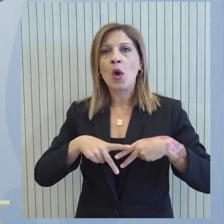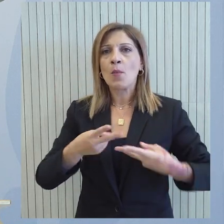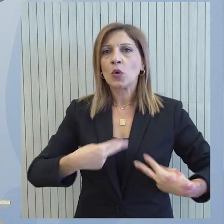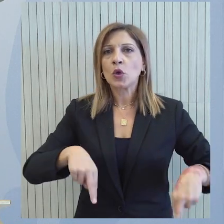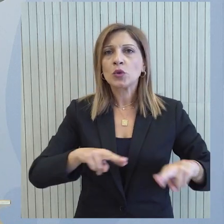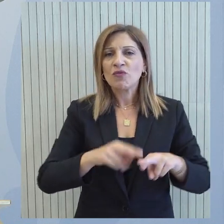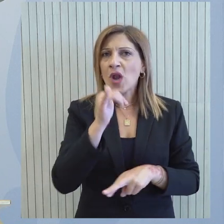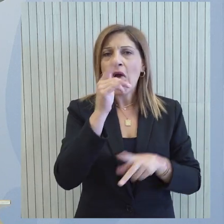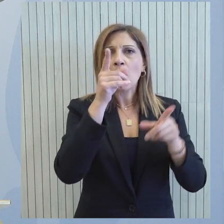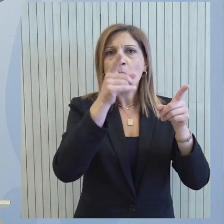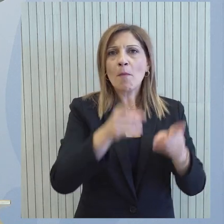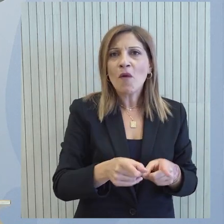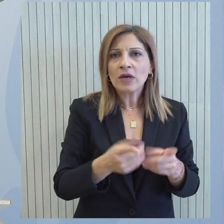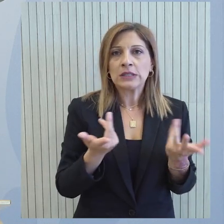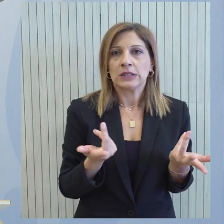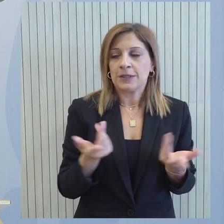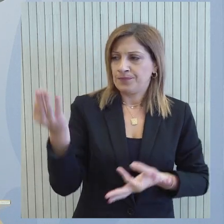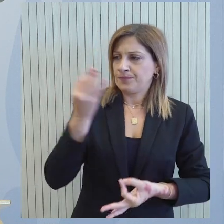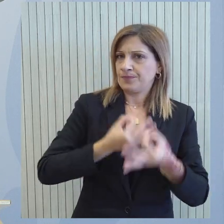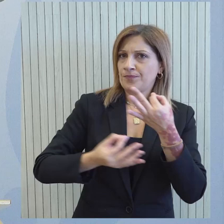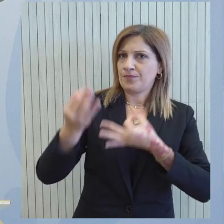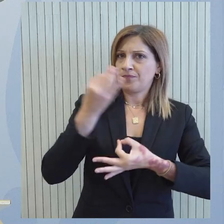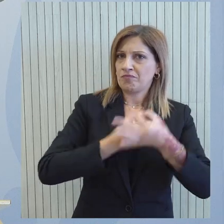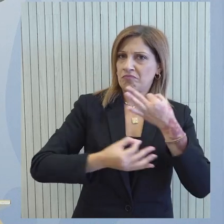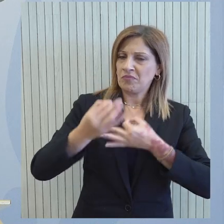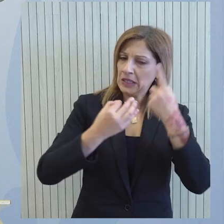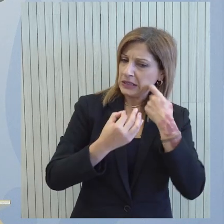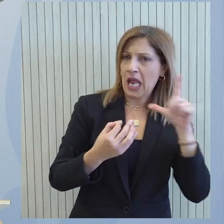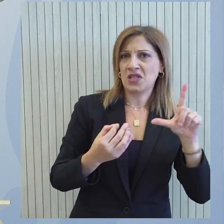αλλάξει τα πάρτες αποφάσεις και τέτοιμα από τα οποία μας περιγράφει